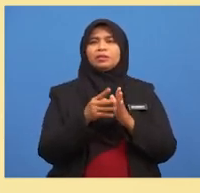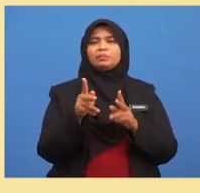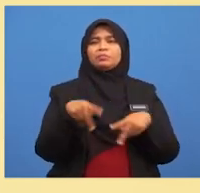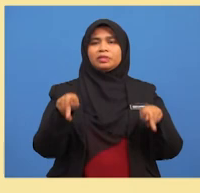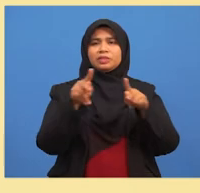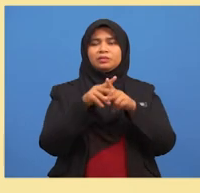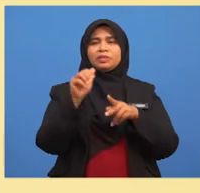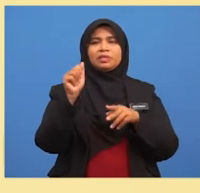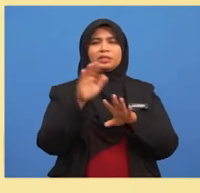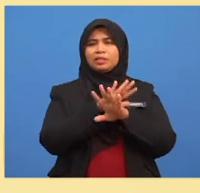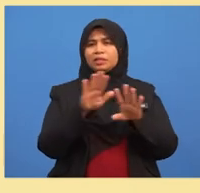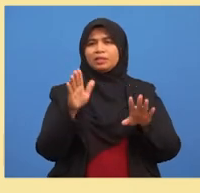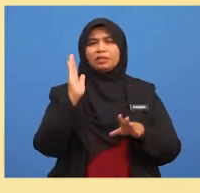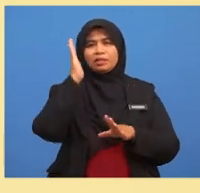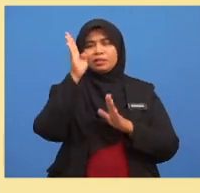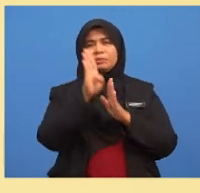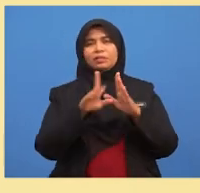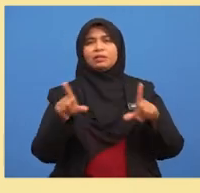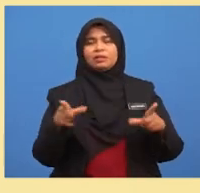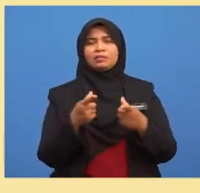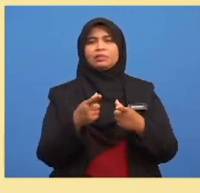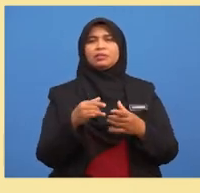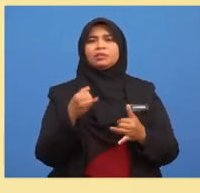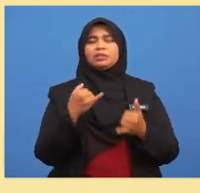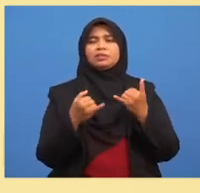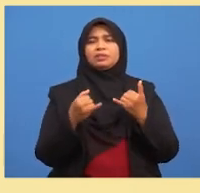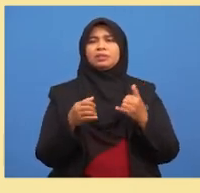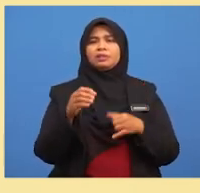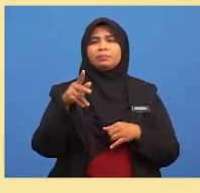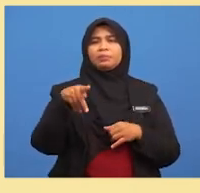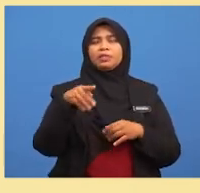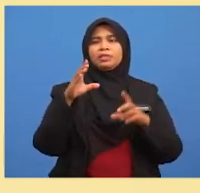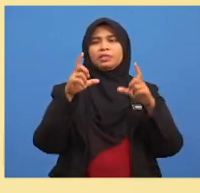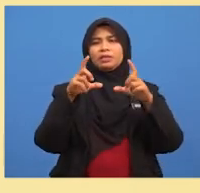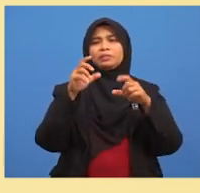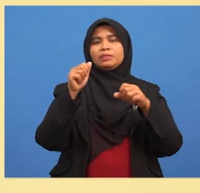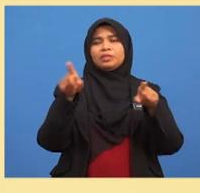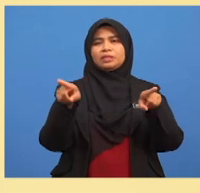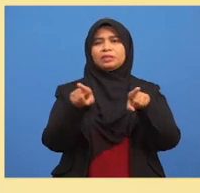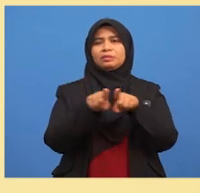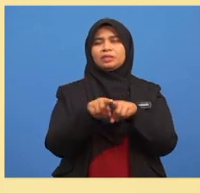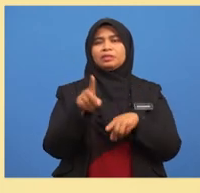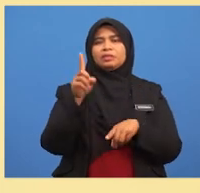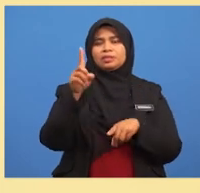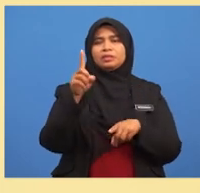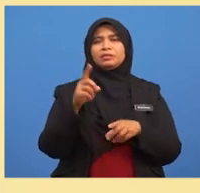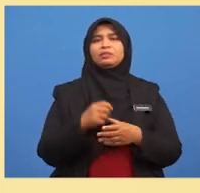tidak mungkin berlaku Jika P dalam kurungan A sama dengan 1